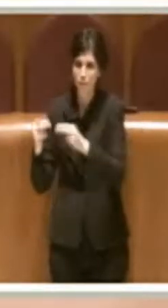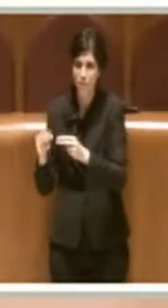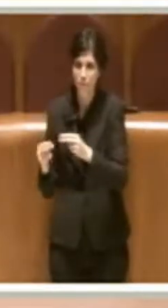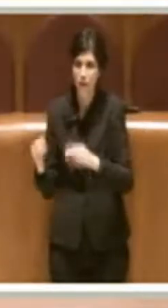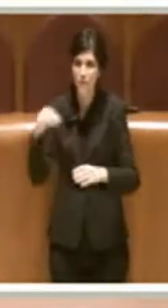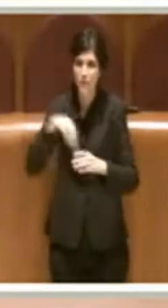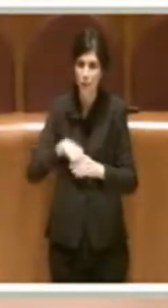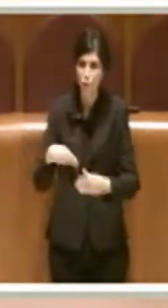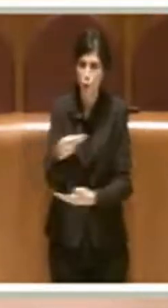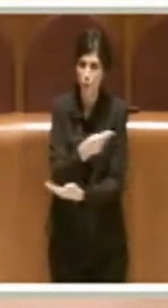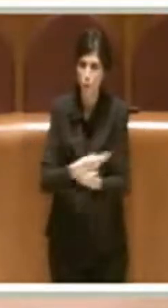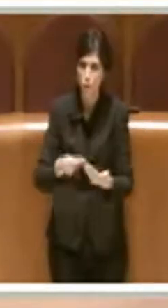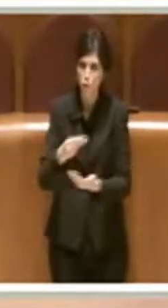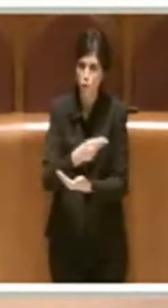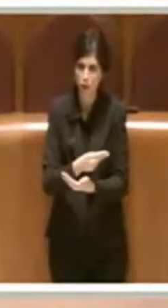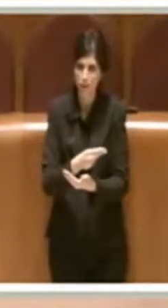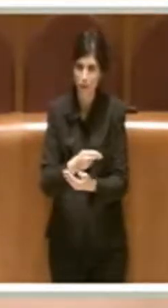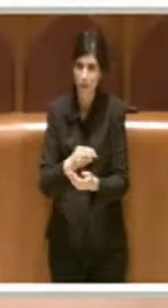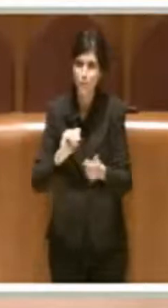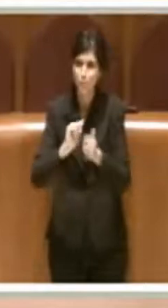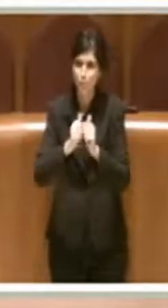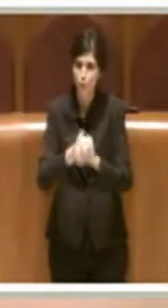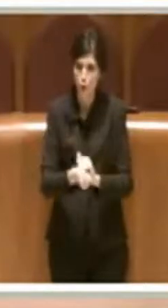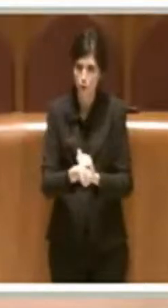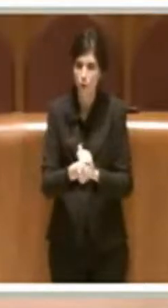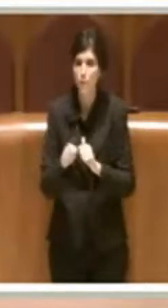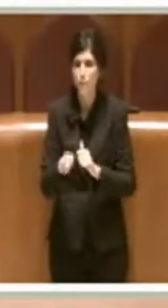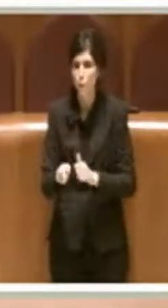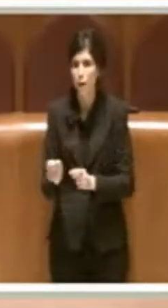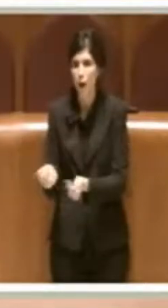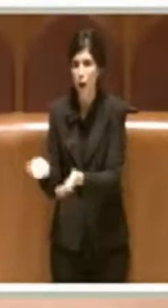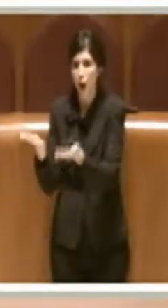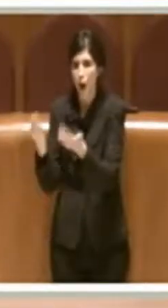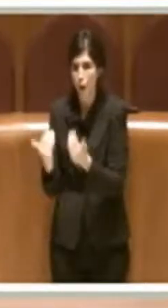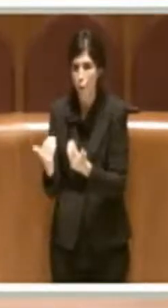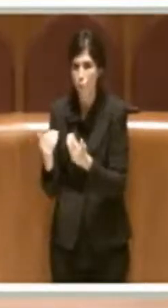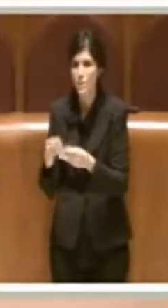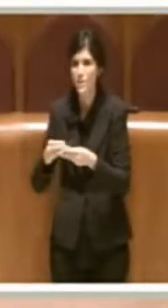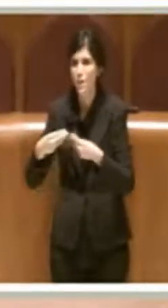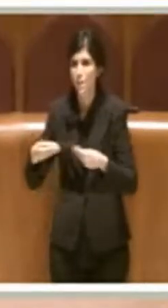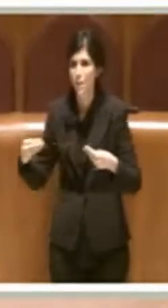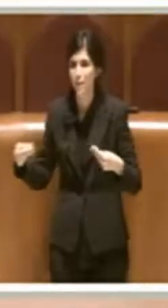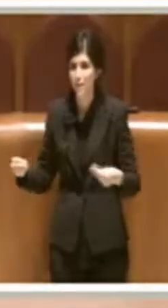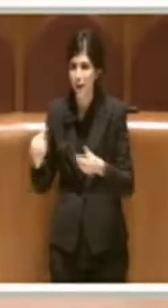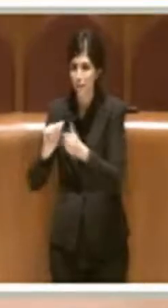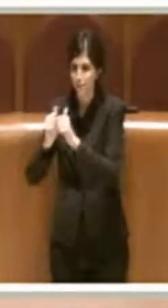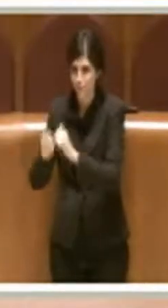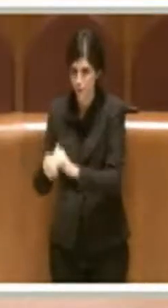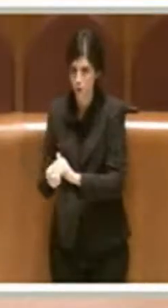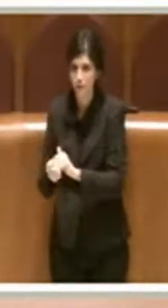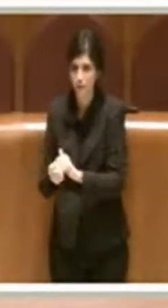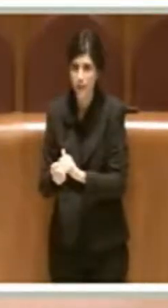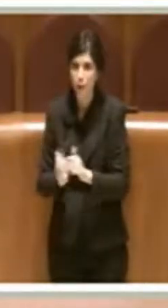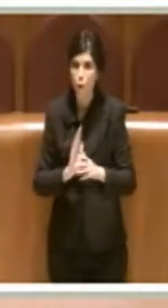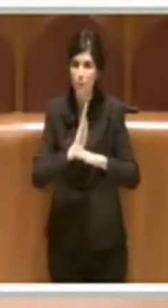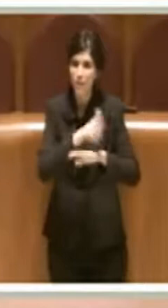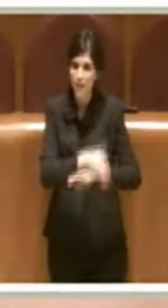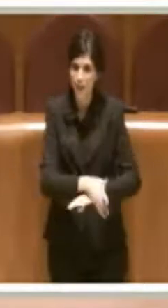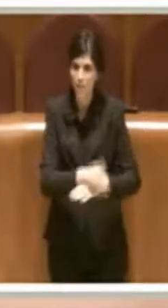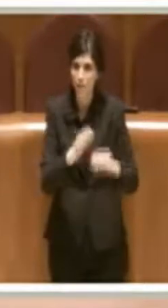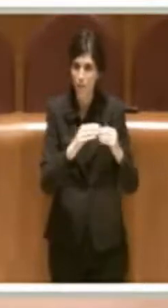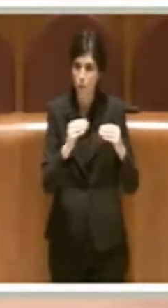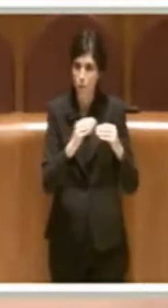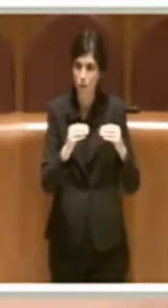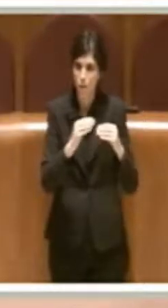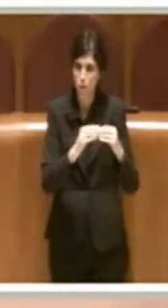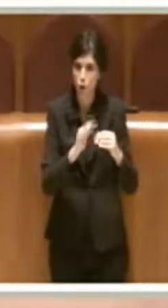pratica sportiva ed in particolare per acquisti di materiale e di attrezzature sportive o interventi di manutenzione